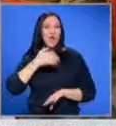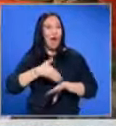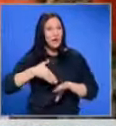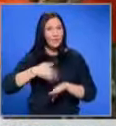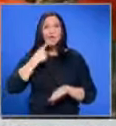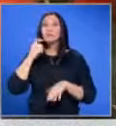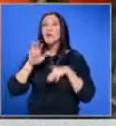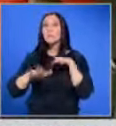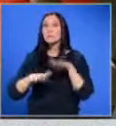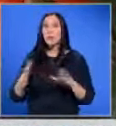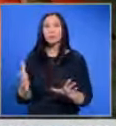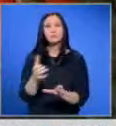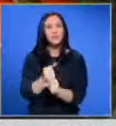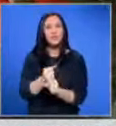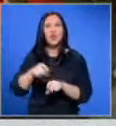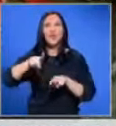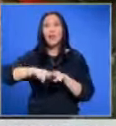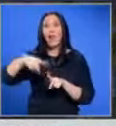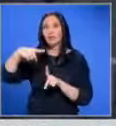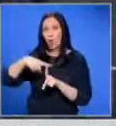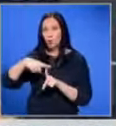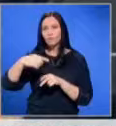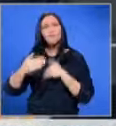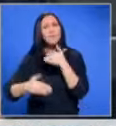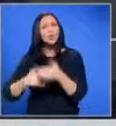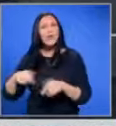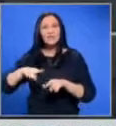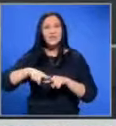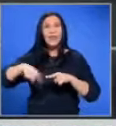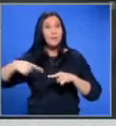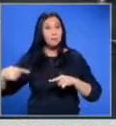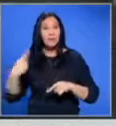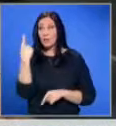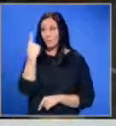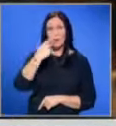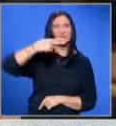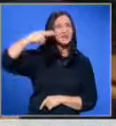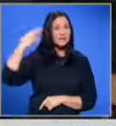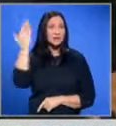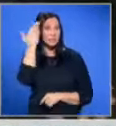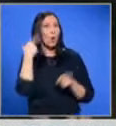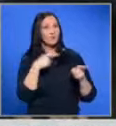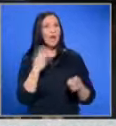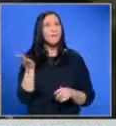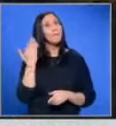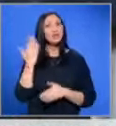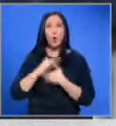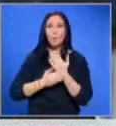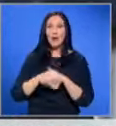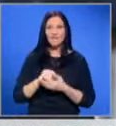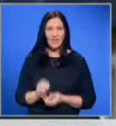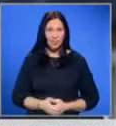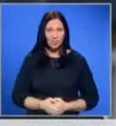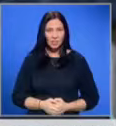ранен. За престъплението е задържан Ильян Тодоров. Последва съдебен процес, като на първа инстанция обвиняемият беше оправдан.